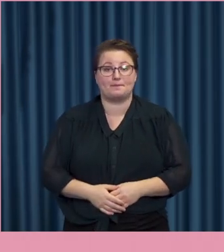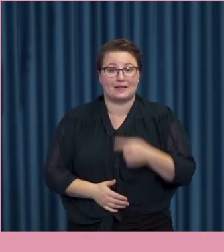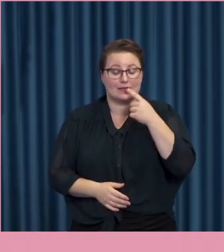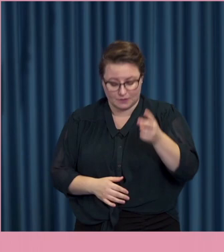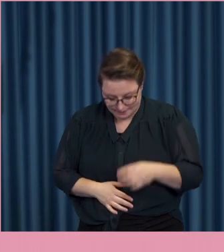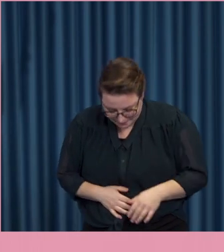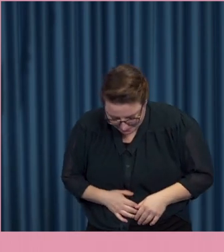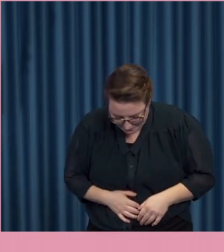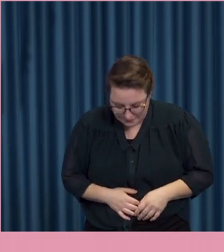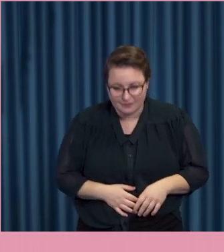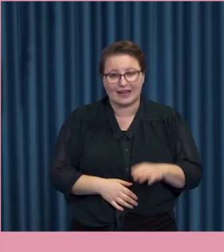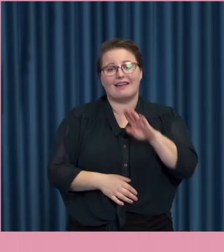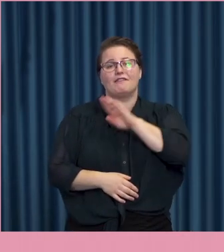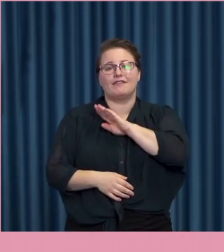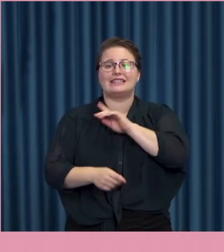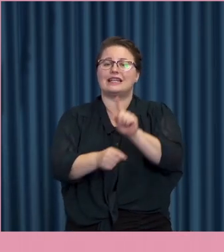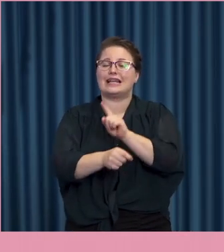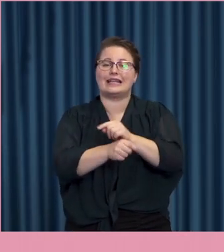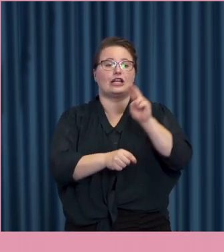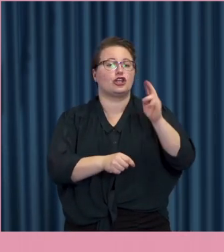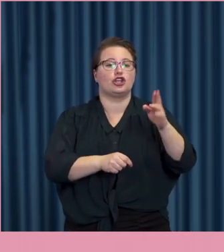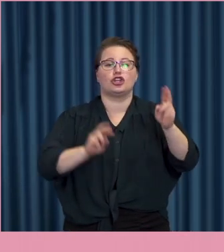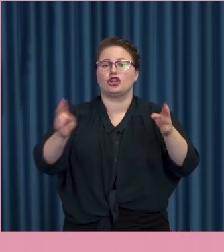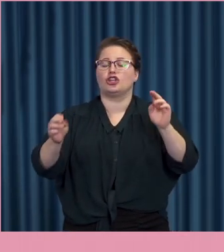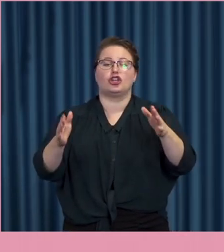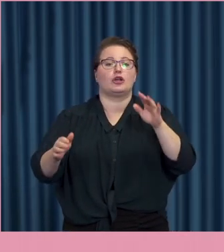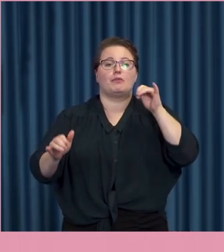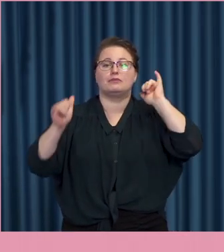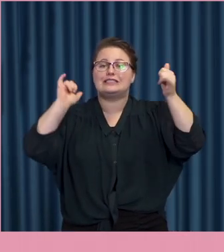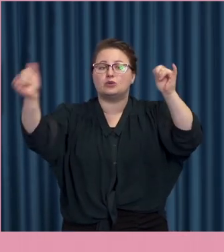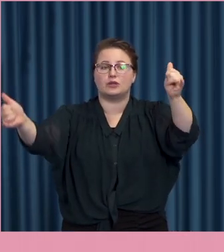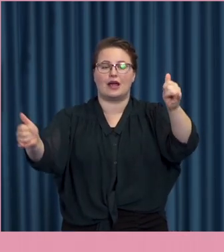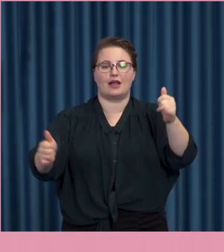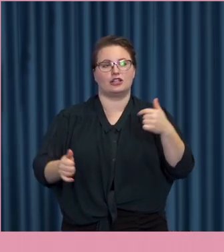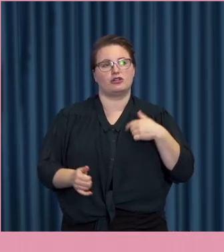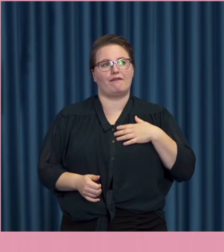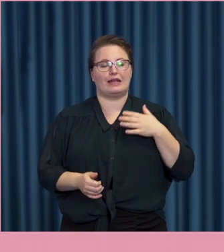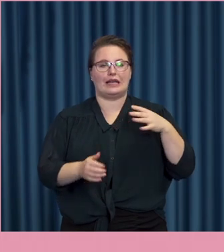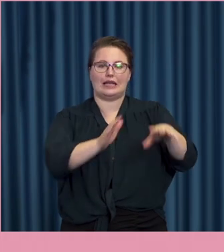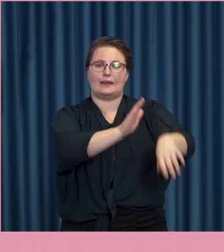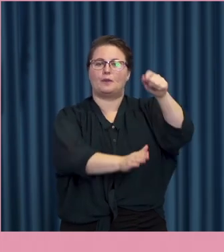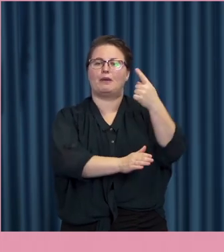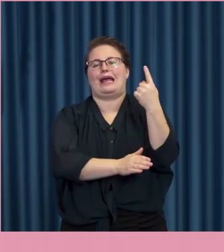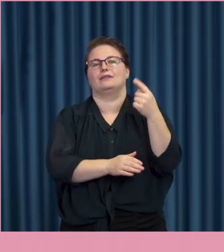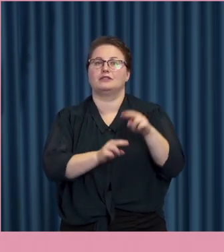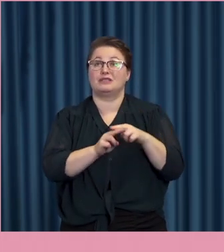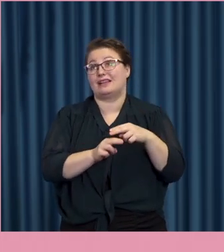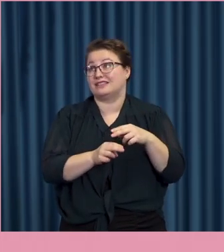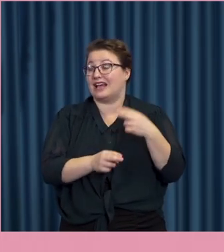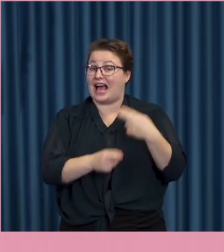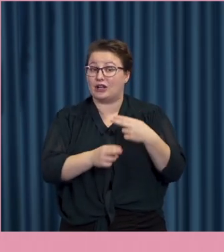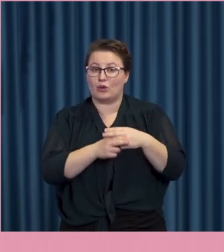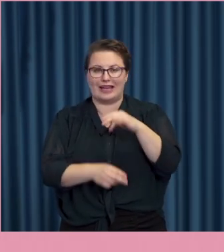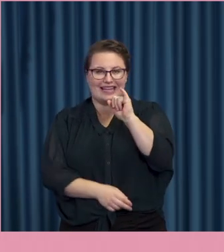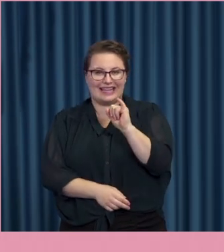Det finns ju nya berättelser hela tiden. Jag försökte komma på någonting innan jag kom hit som känns lite färskt. Då kom jag på Ivar